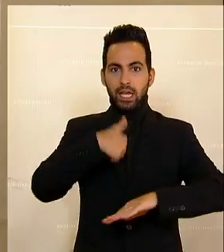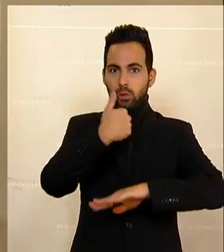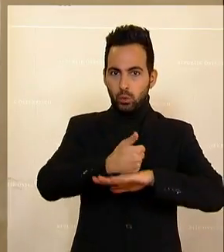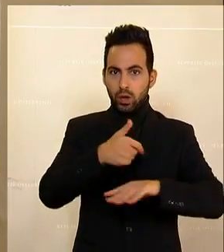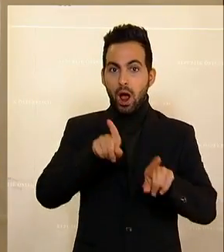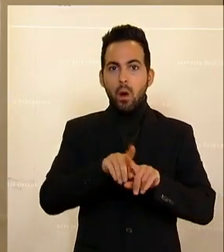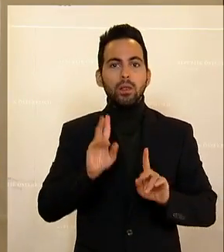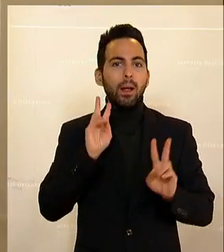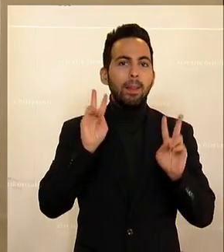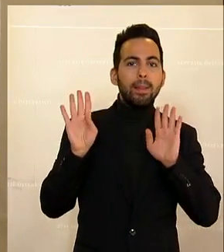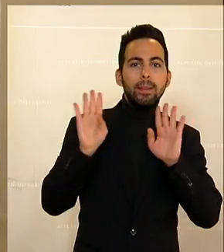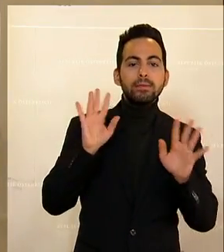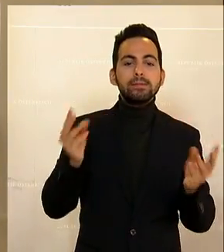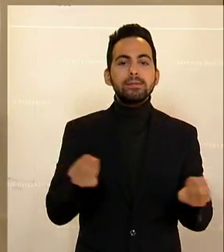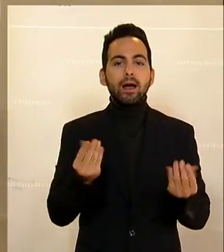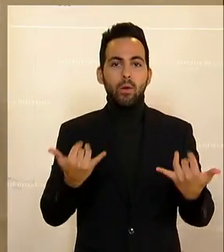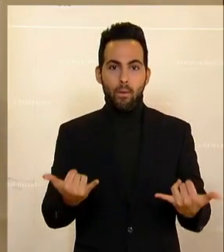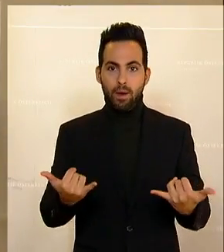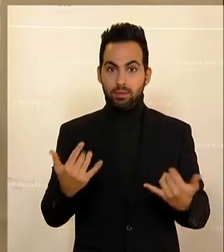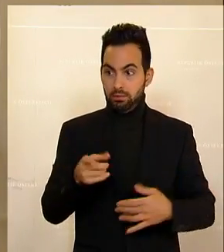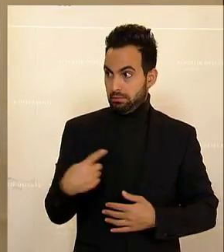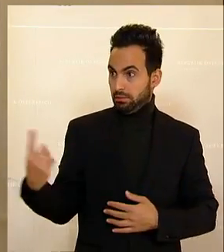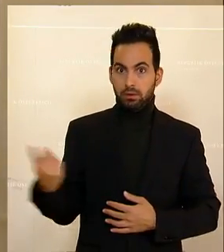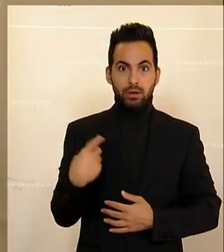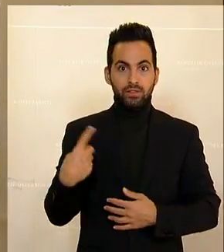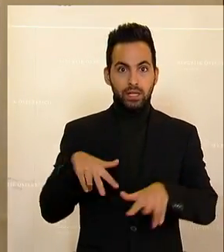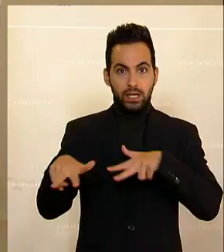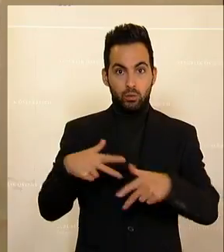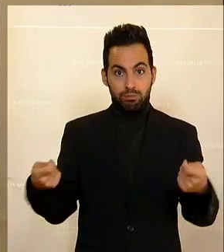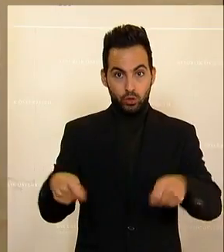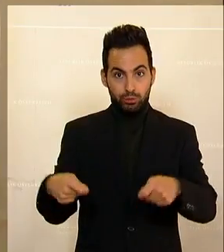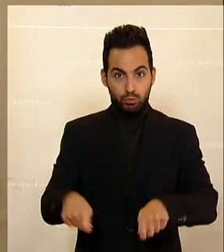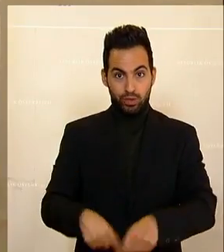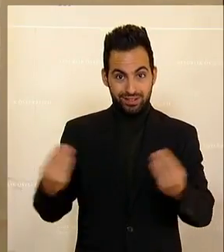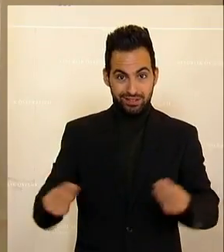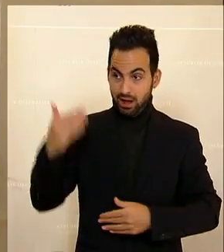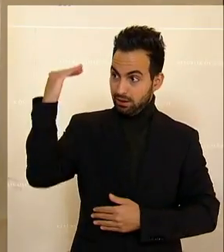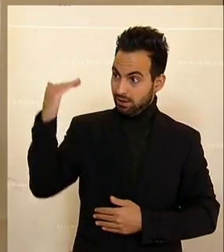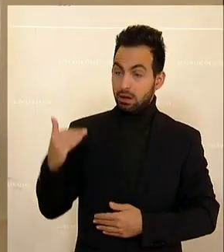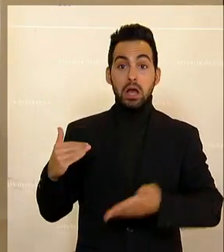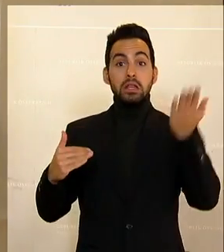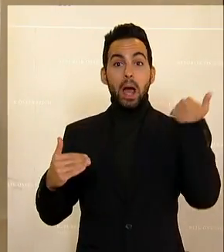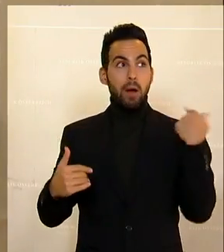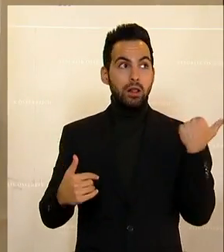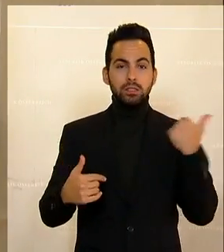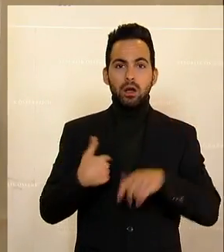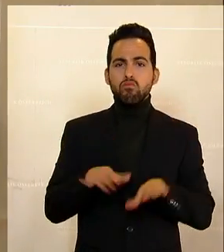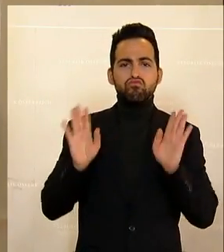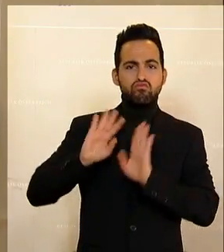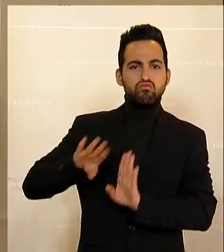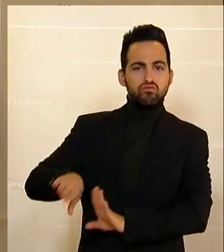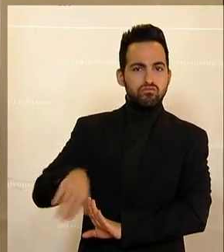wo Sachen, die heute von dieser Regierung beschlossen wurden, damals keiner Kommentierung auch nur